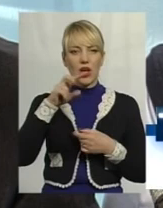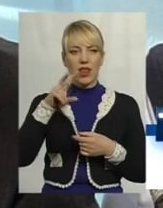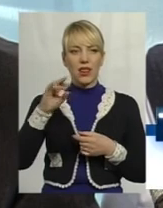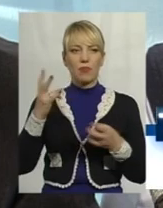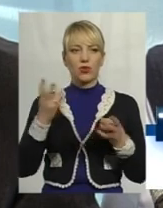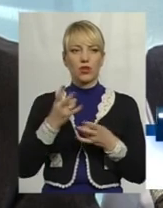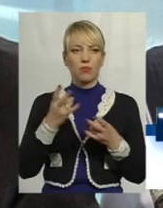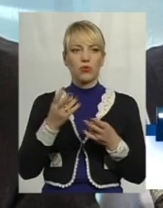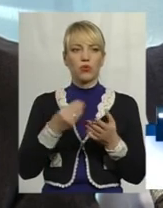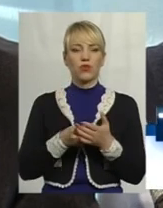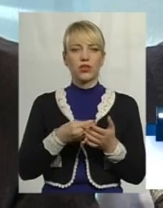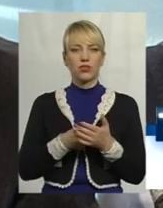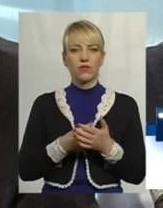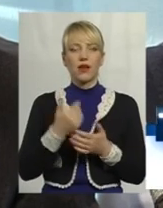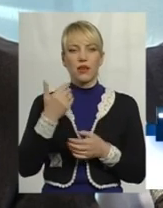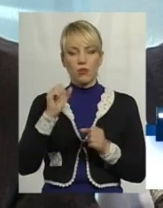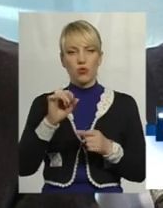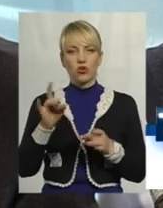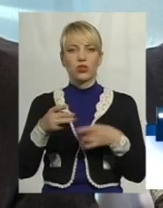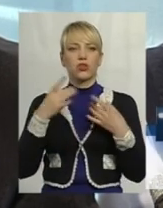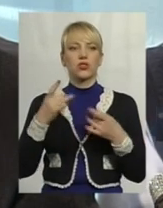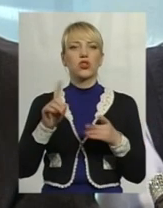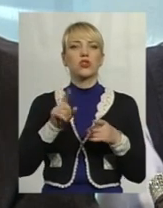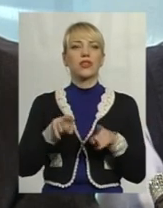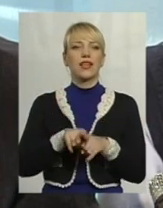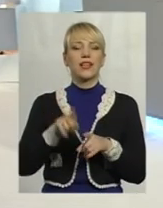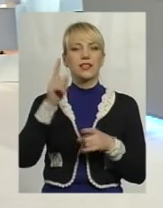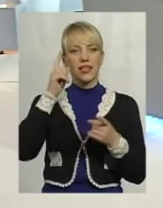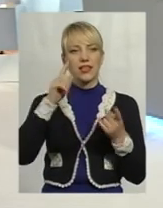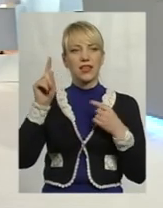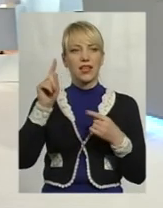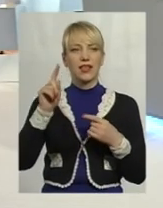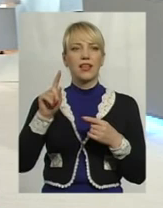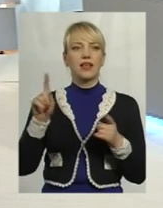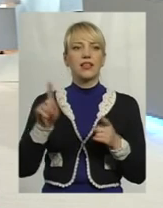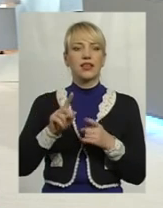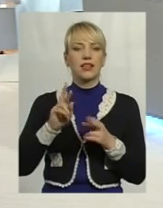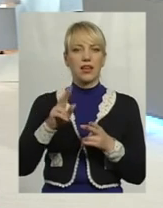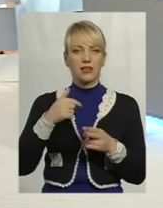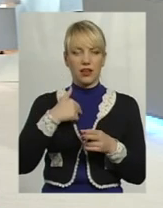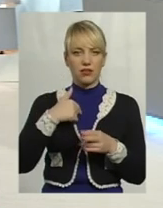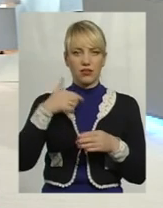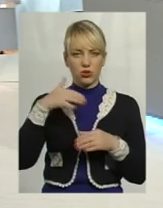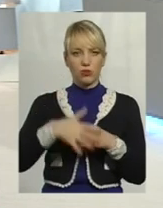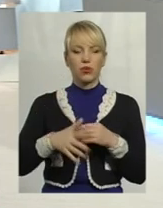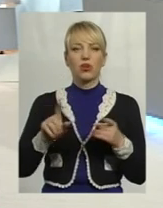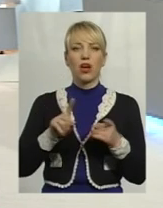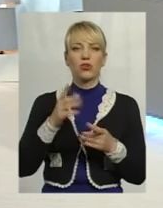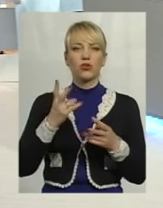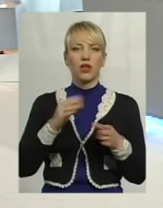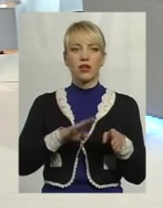фінансування. Можете розказати більш детальніше, що за ідея? І я так розумію, якщо на рівні